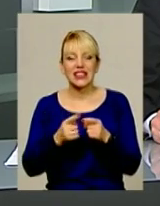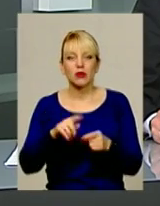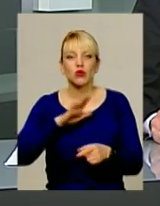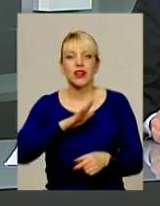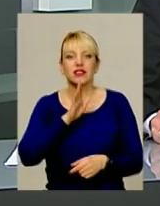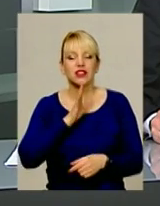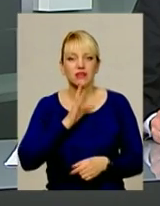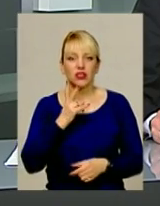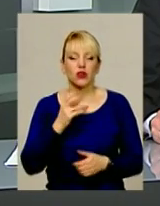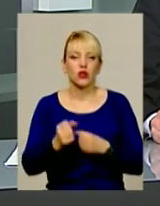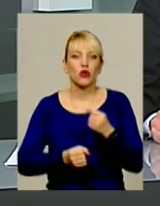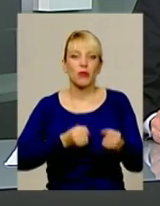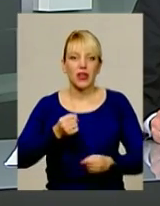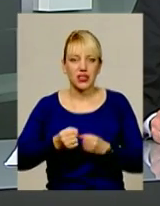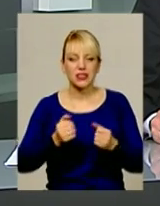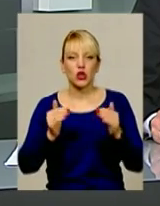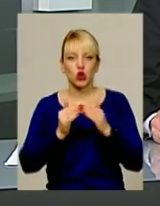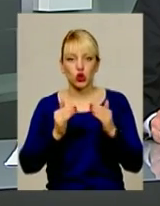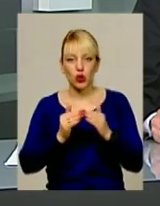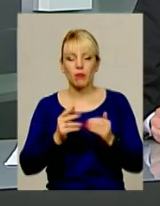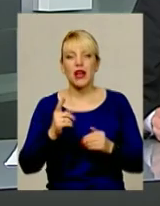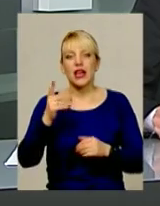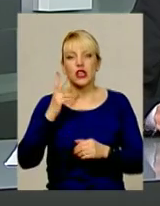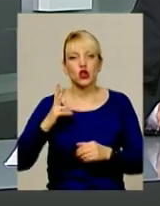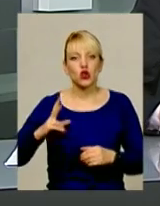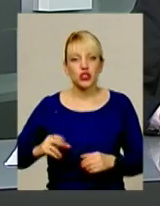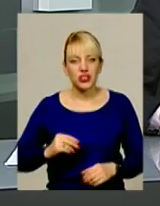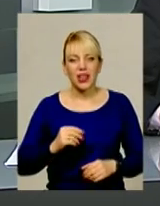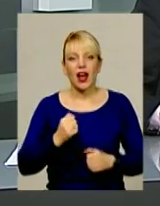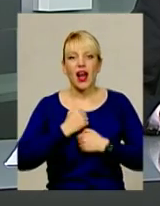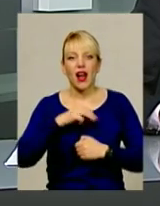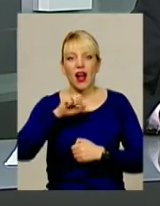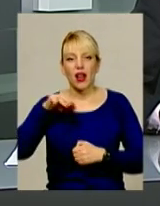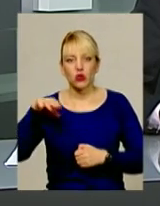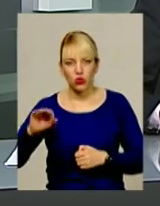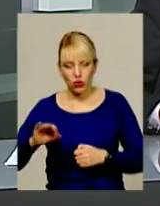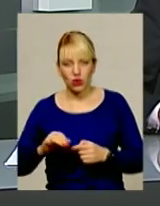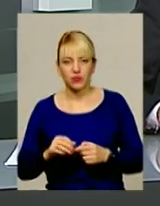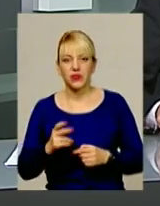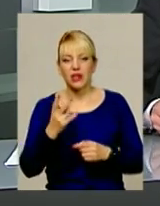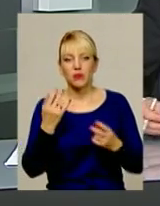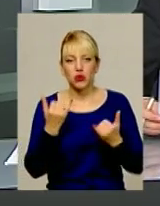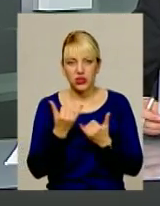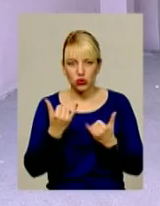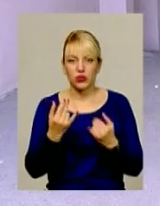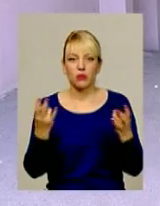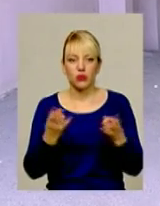котра попуткою добиралася додому, отримала найважчі травми. Нині вона потребує допомоги. Подробиці далі.